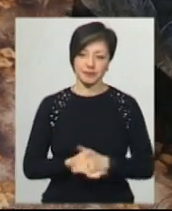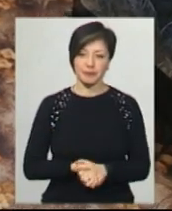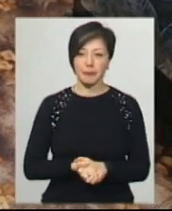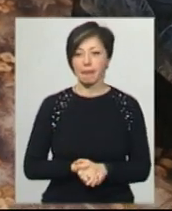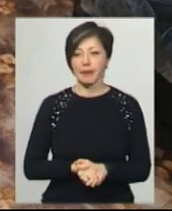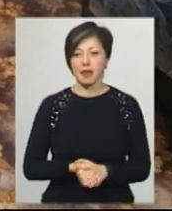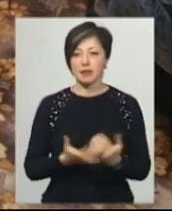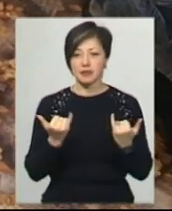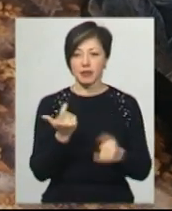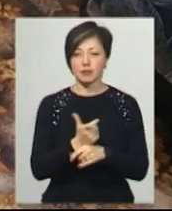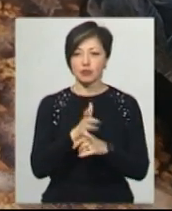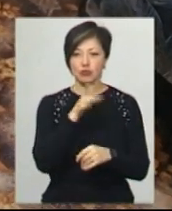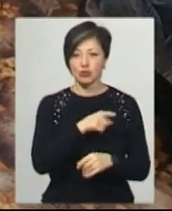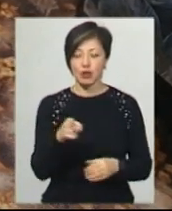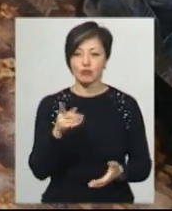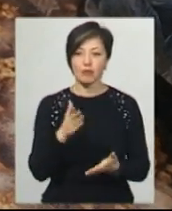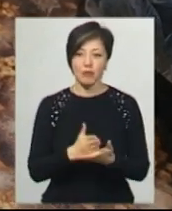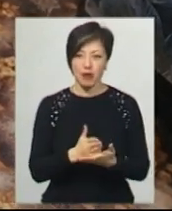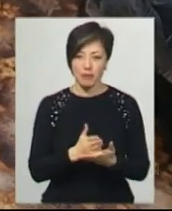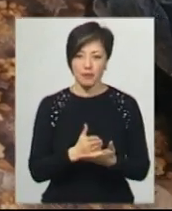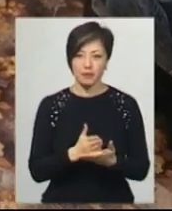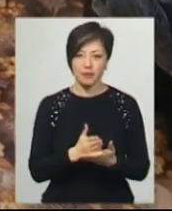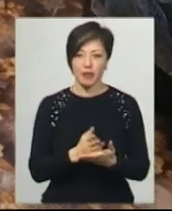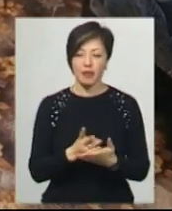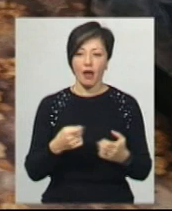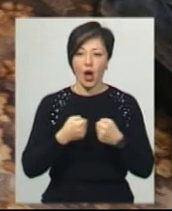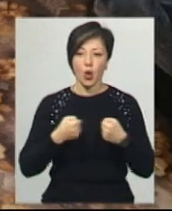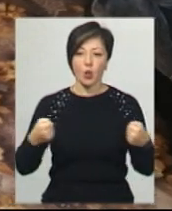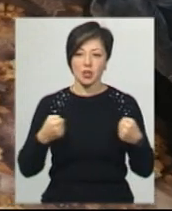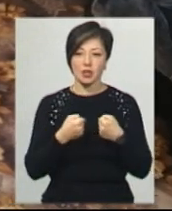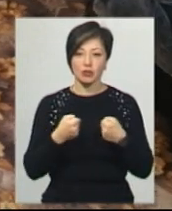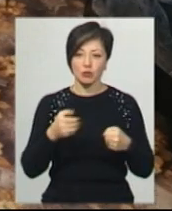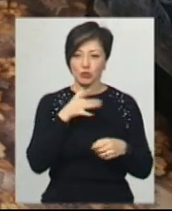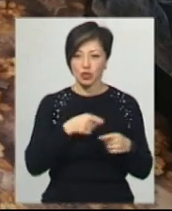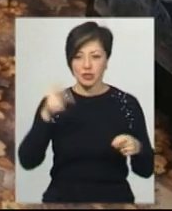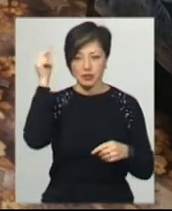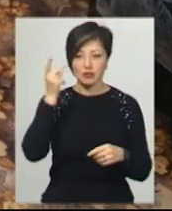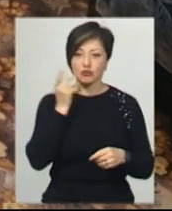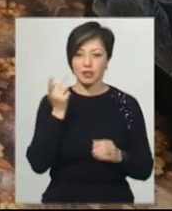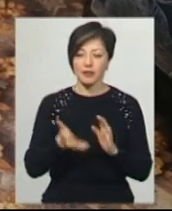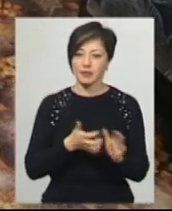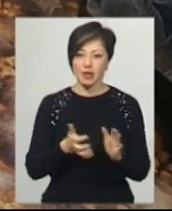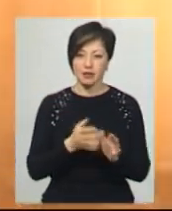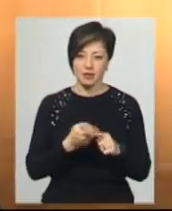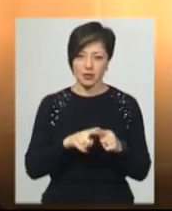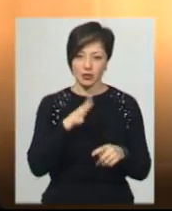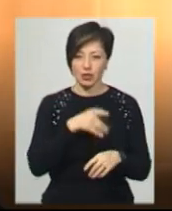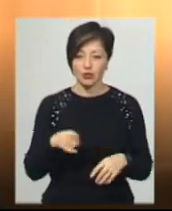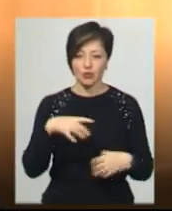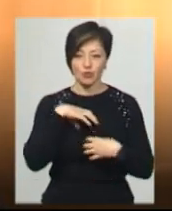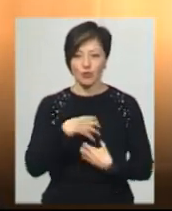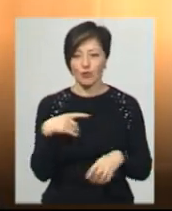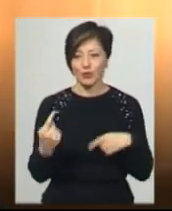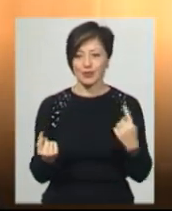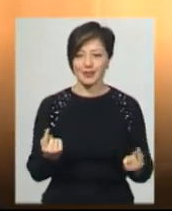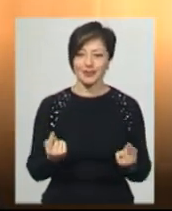Ми зараз більше часу маємо на розтяжки, бо у нас під час заняття завжди не вистачає на цей час. Ми сумуємо одне за